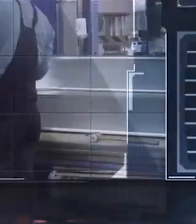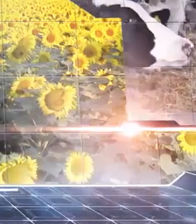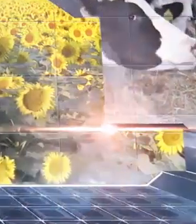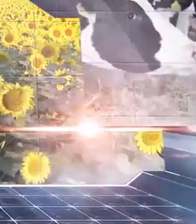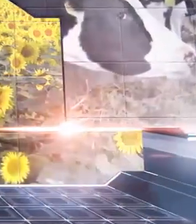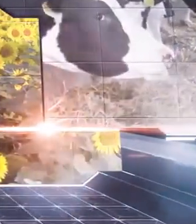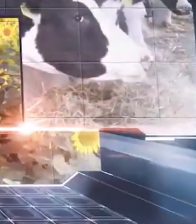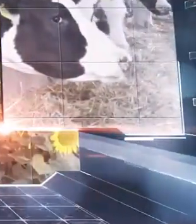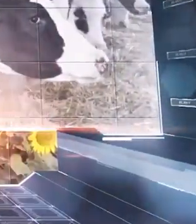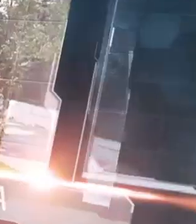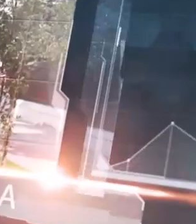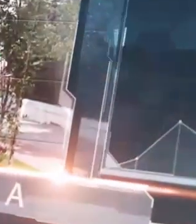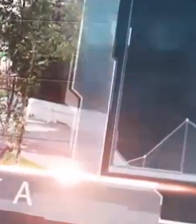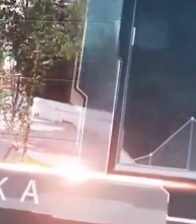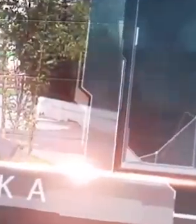Muzika